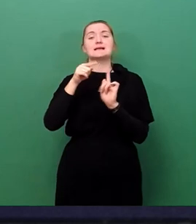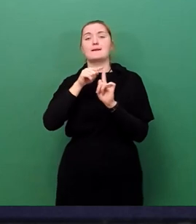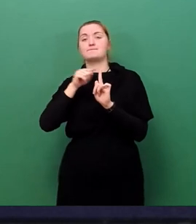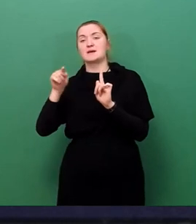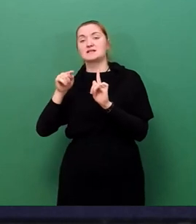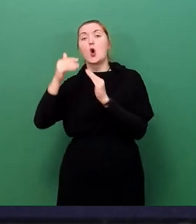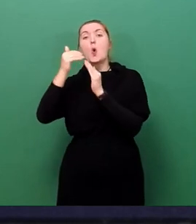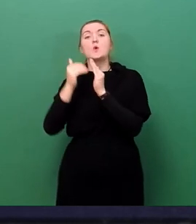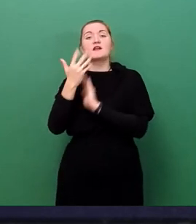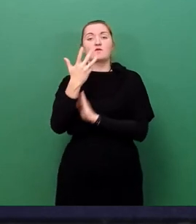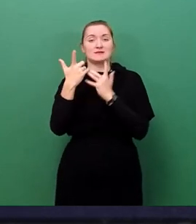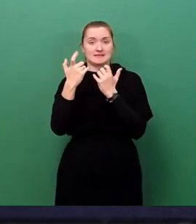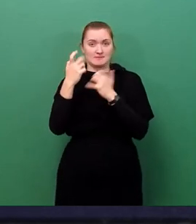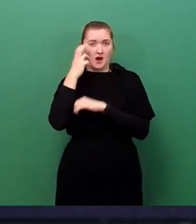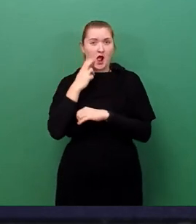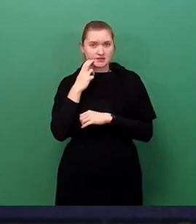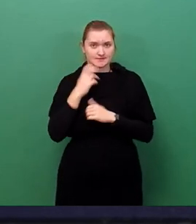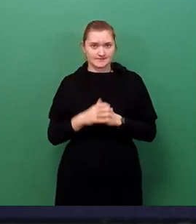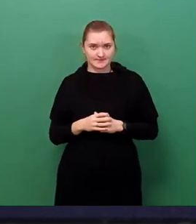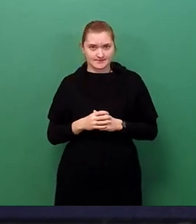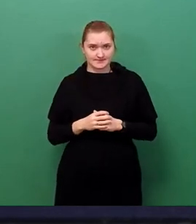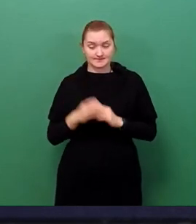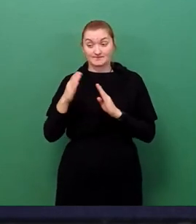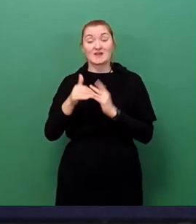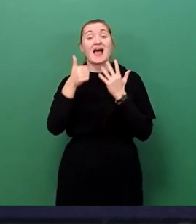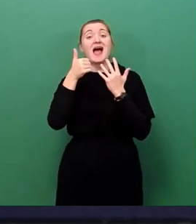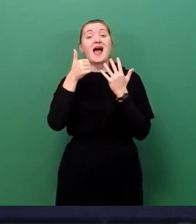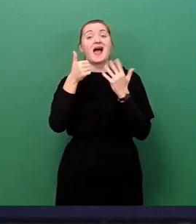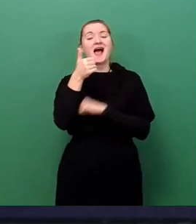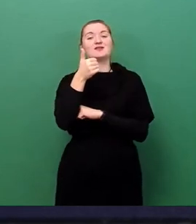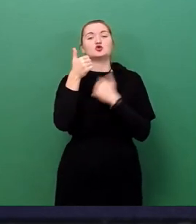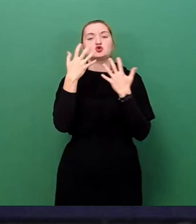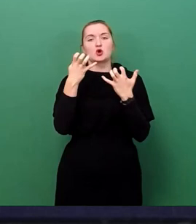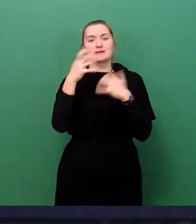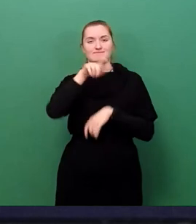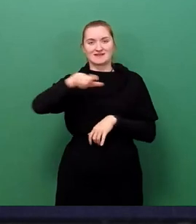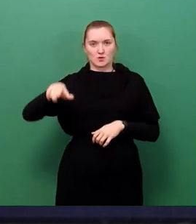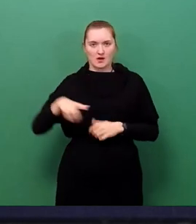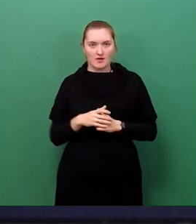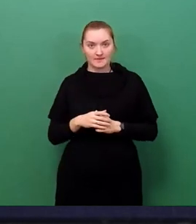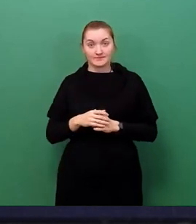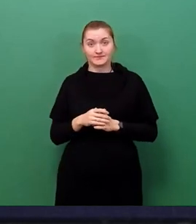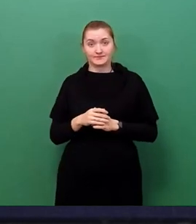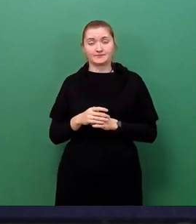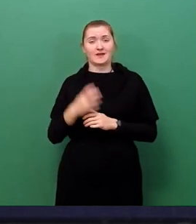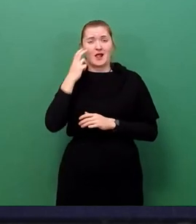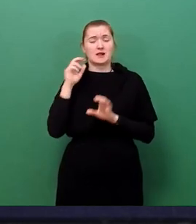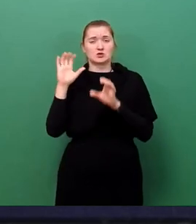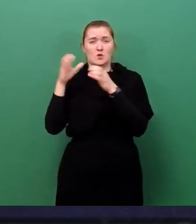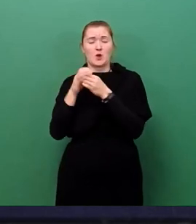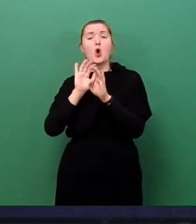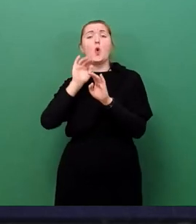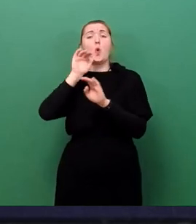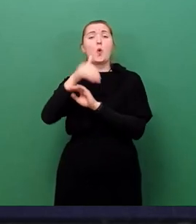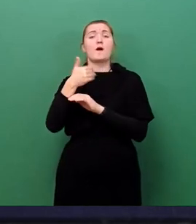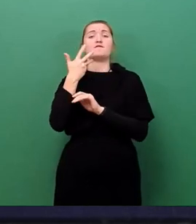-Jährigen und 91 Personen sind in der Altersgruppe der über 75